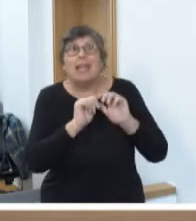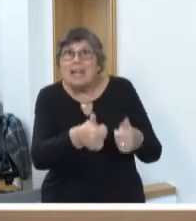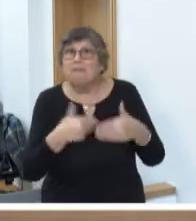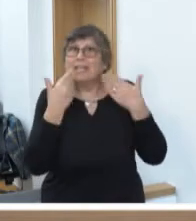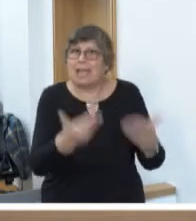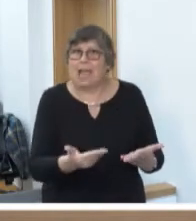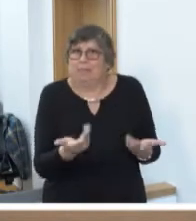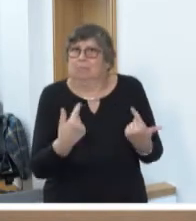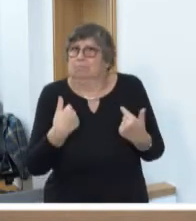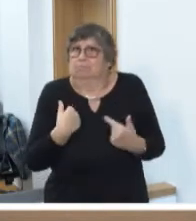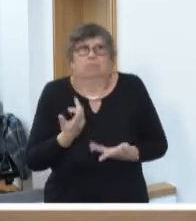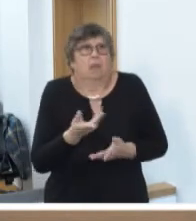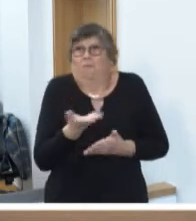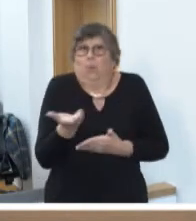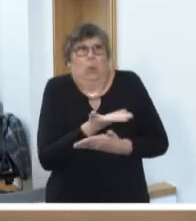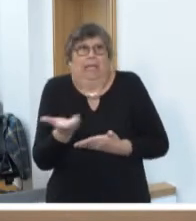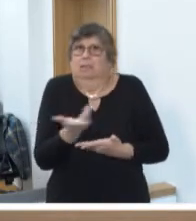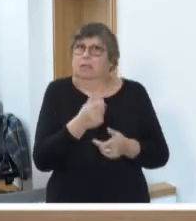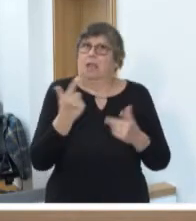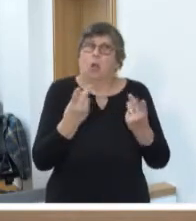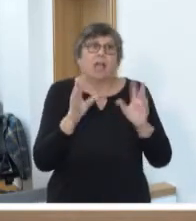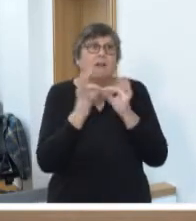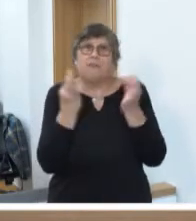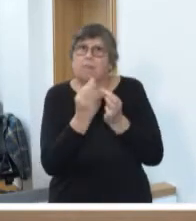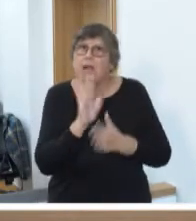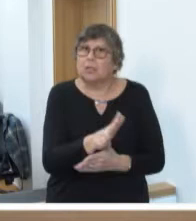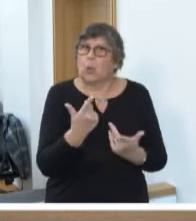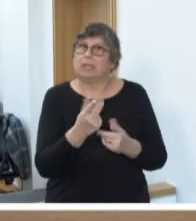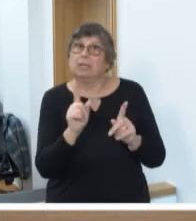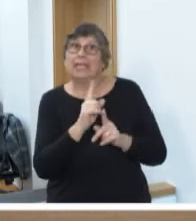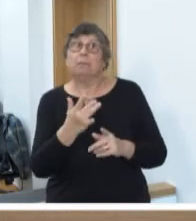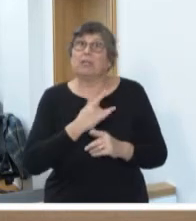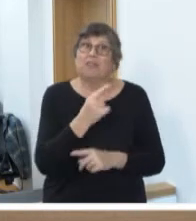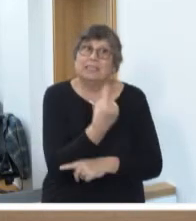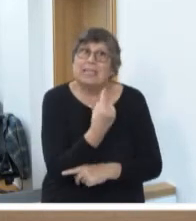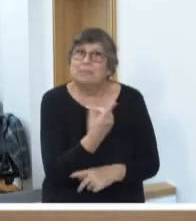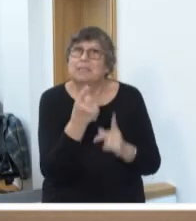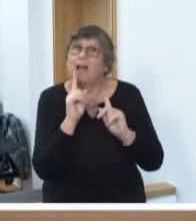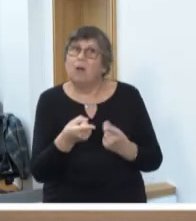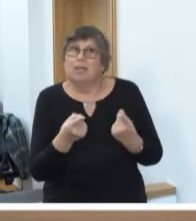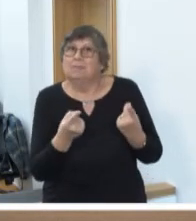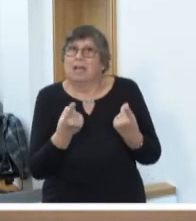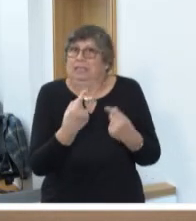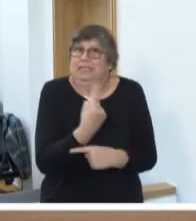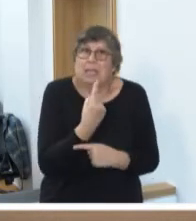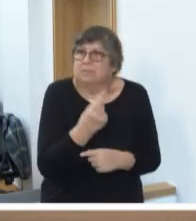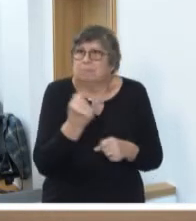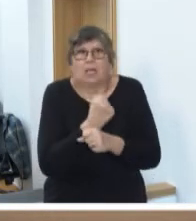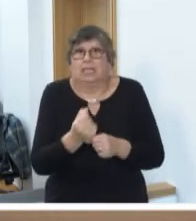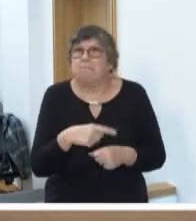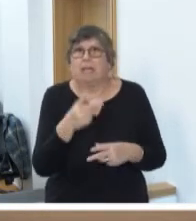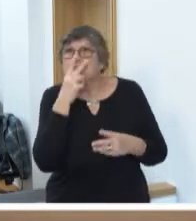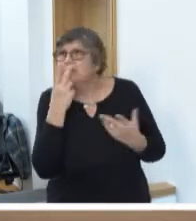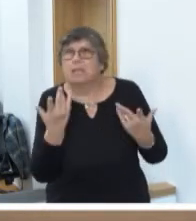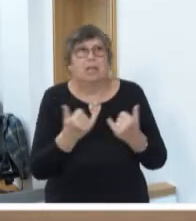Wo kann ich mich hinwenden? Oft deren Angehörige, nicht der Betroffene selbst oder die Betroffene, weil sie nicht mehr in der Lage ist. Also eine